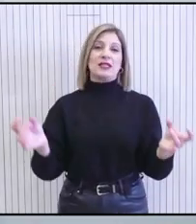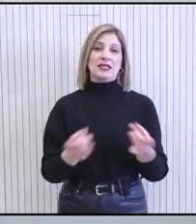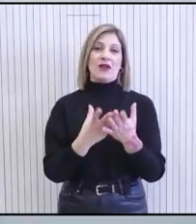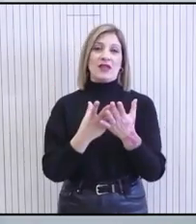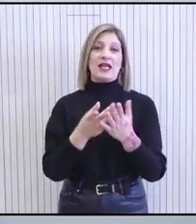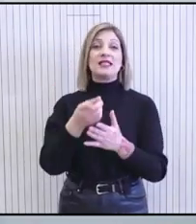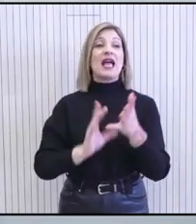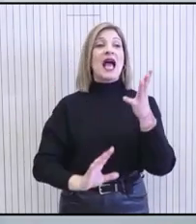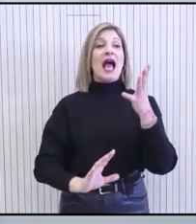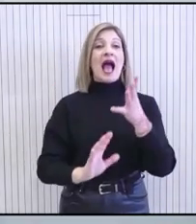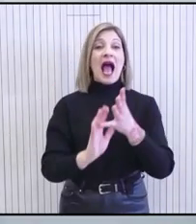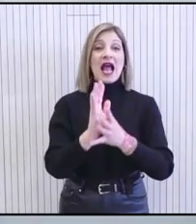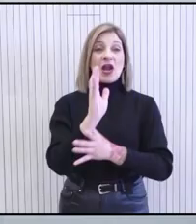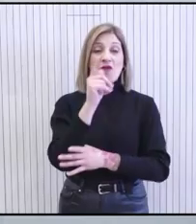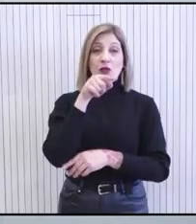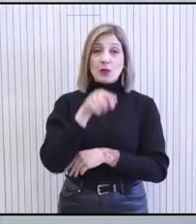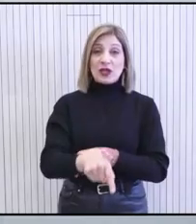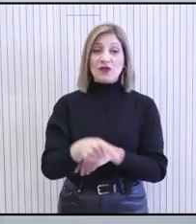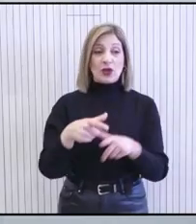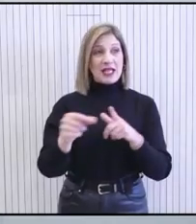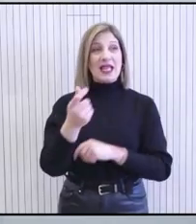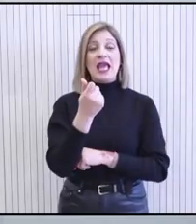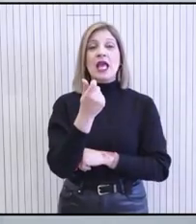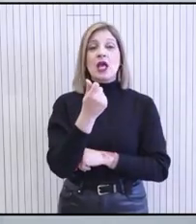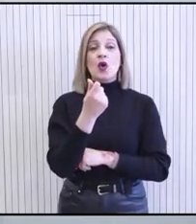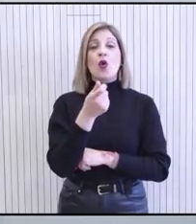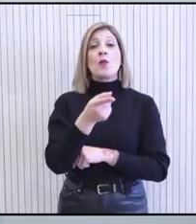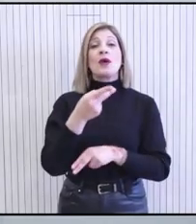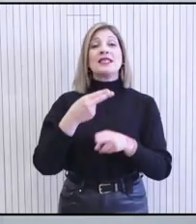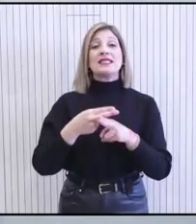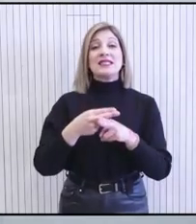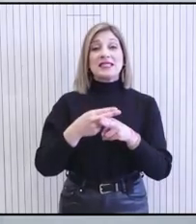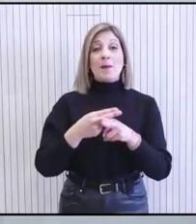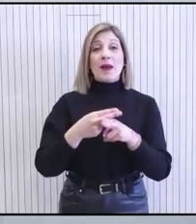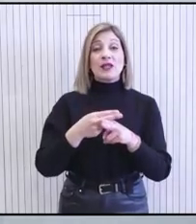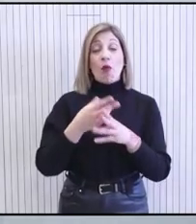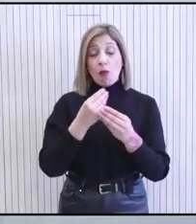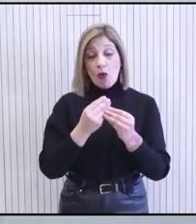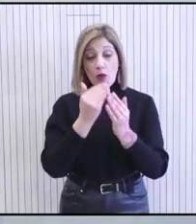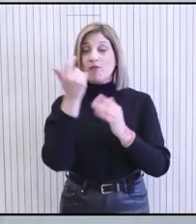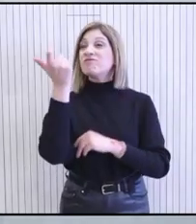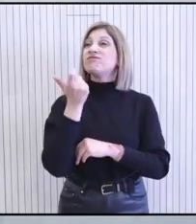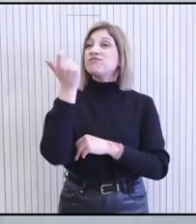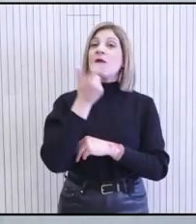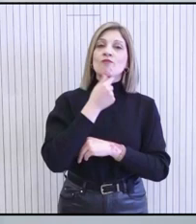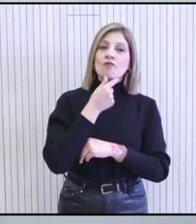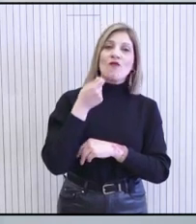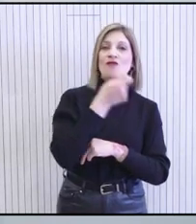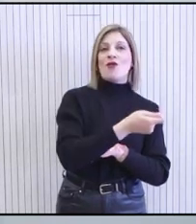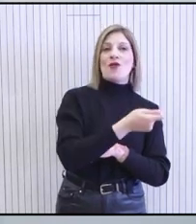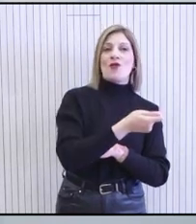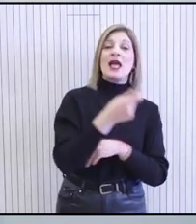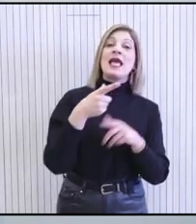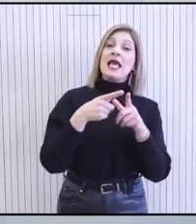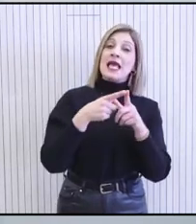Μεσά από την αναβάθμιση της πιστοληπτικής ικανότητας της κυπριακής οικονομίας, είναι δυνατό το μειωμένο κόστος δανεισμού. Η χώρα μας